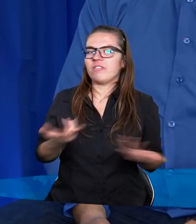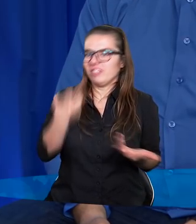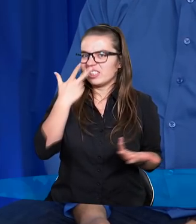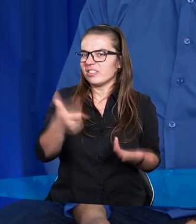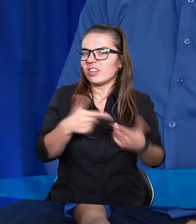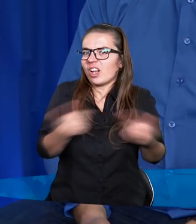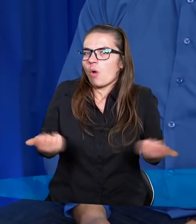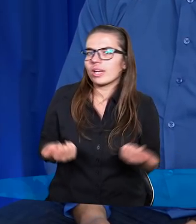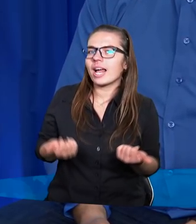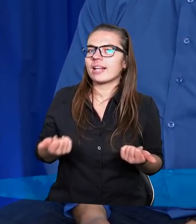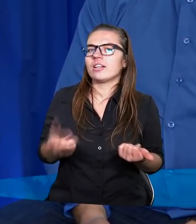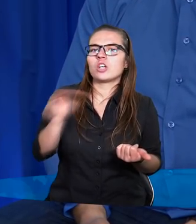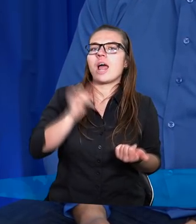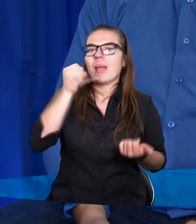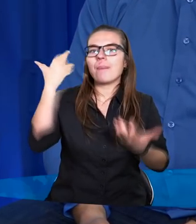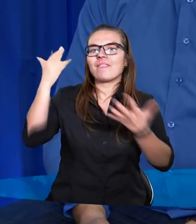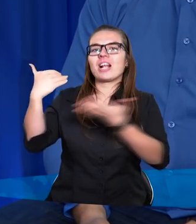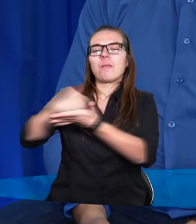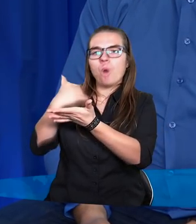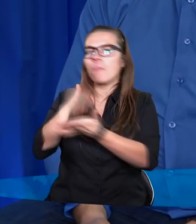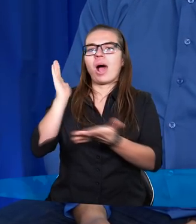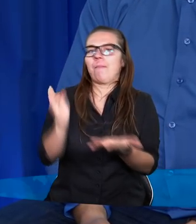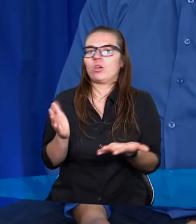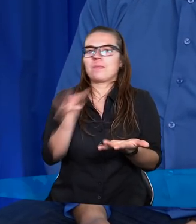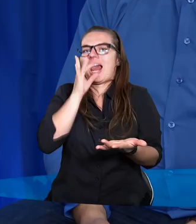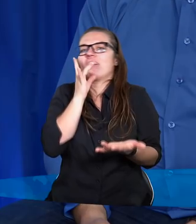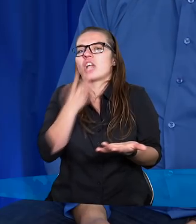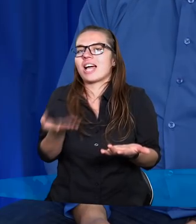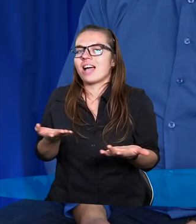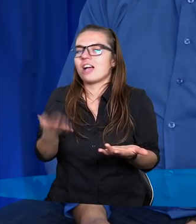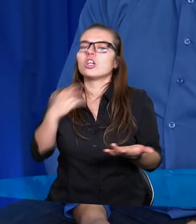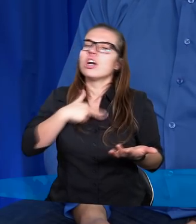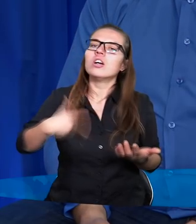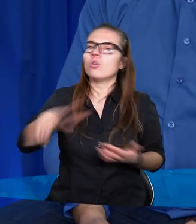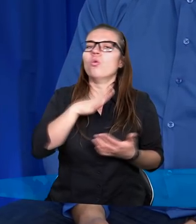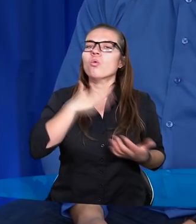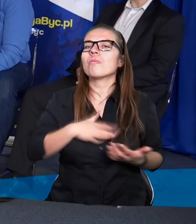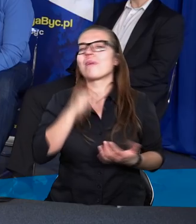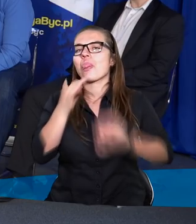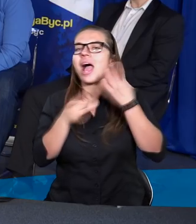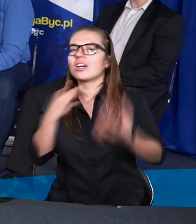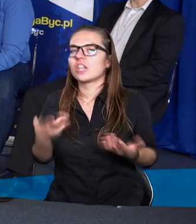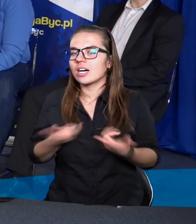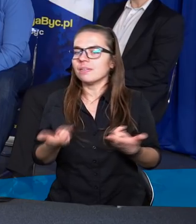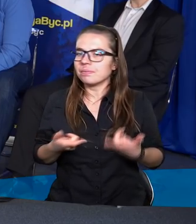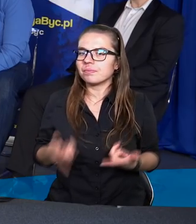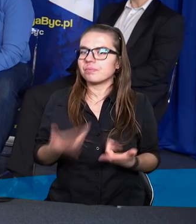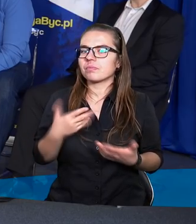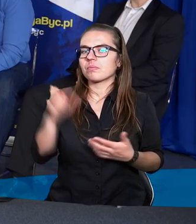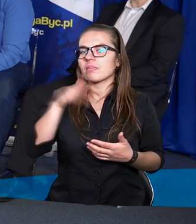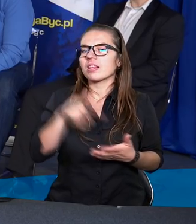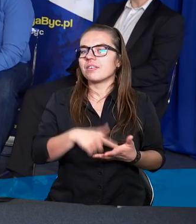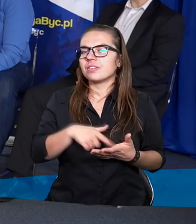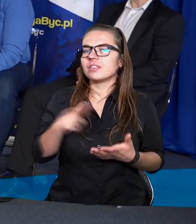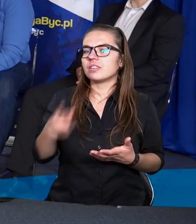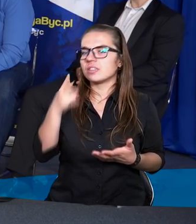taką istotą, której trudno dogodzić, my lubimy narzekać i chyba dlatego Pan Bóg ma